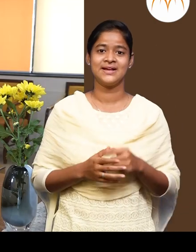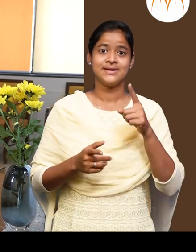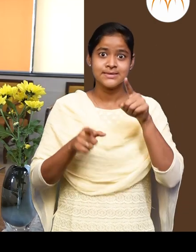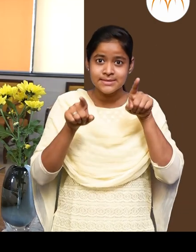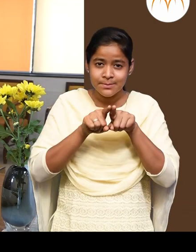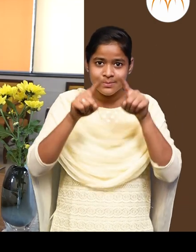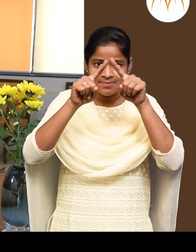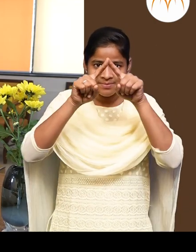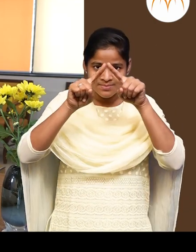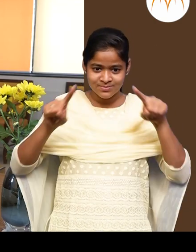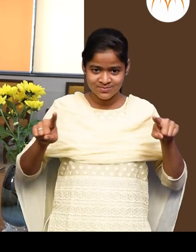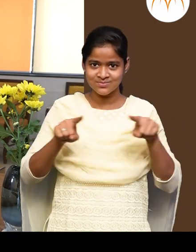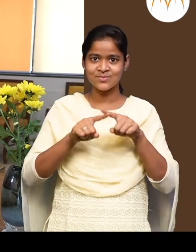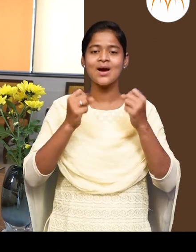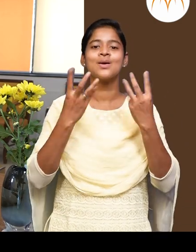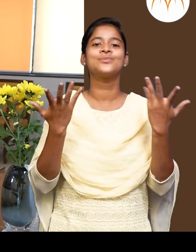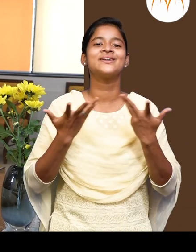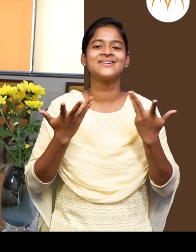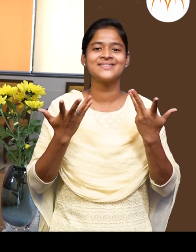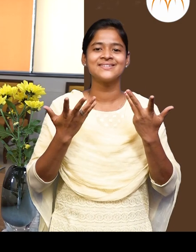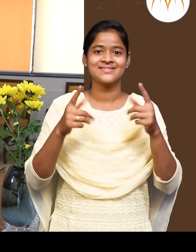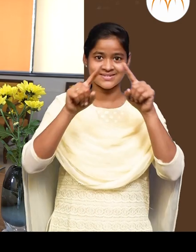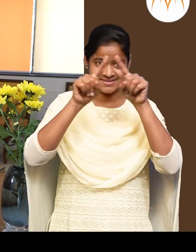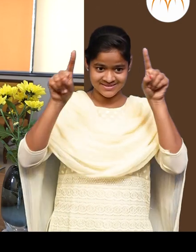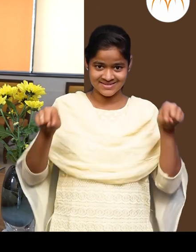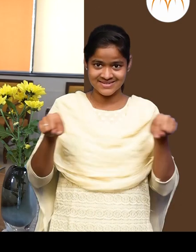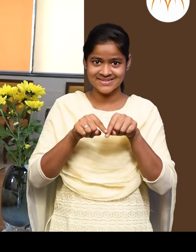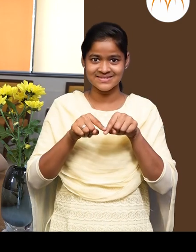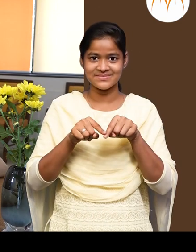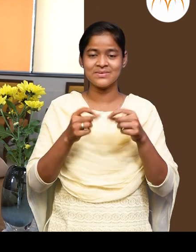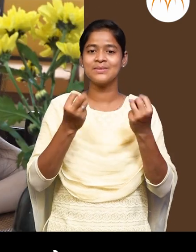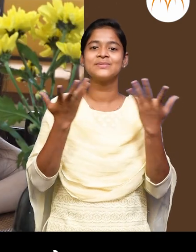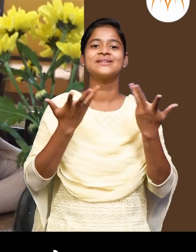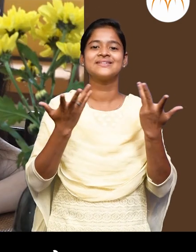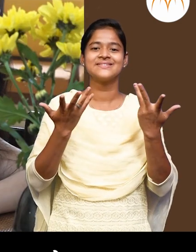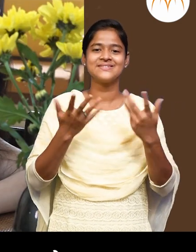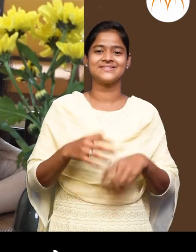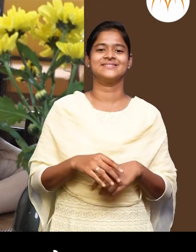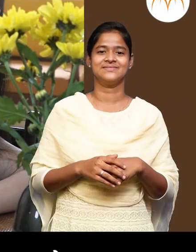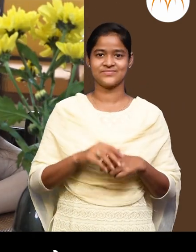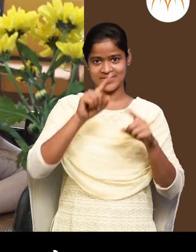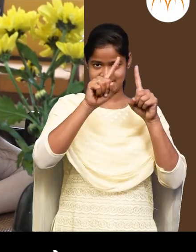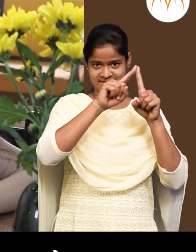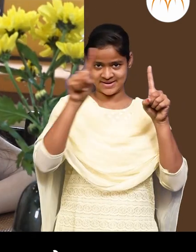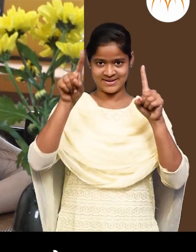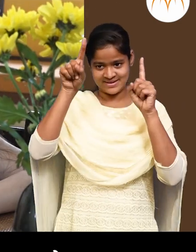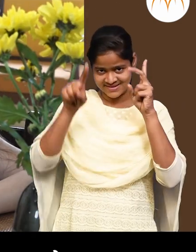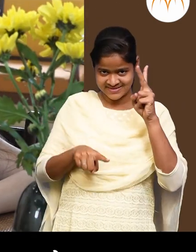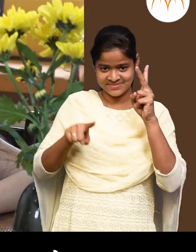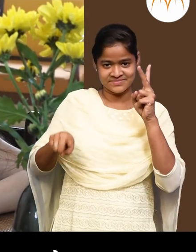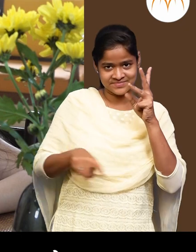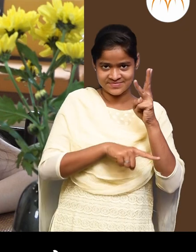चाव कोन आला किती बाजू असता चार कुठला चार साखो, दाखो माला ही एक, ही